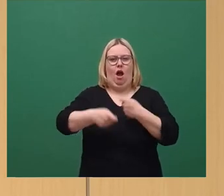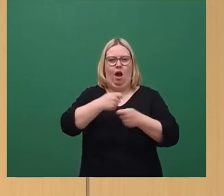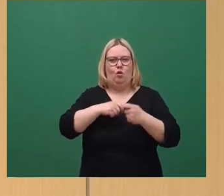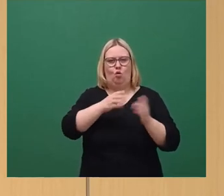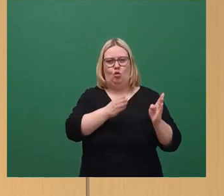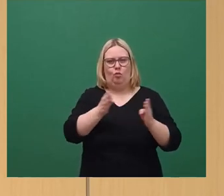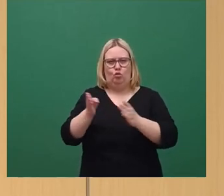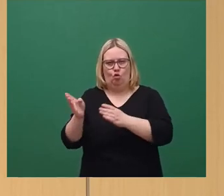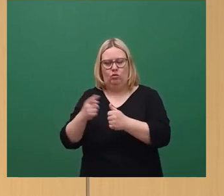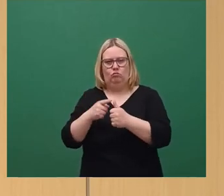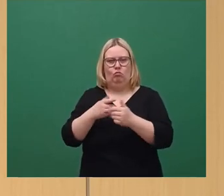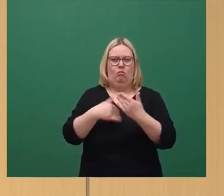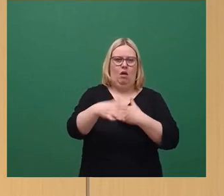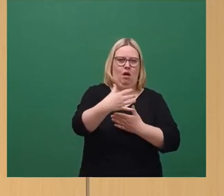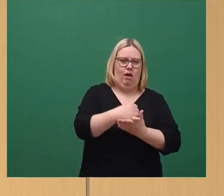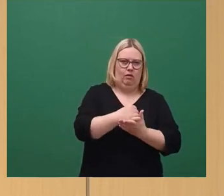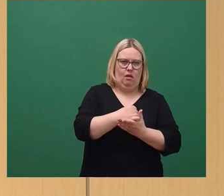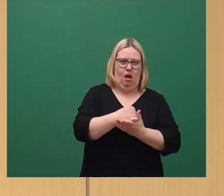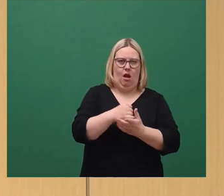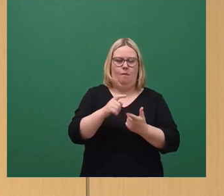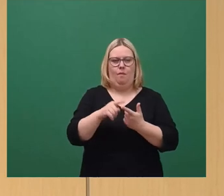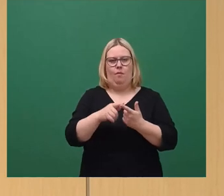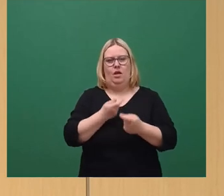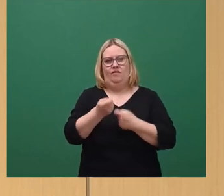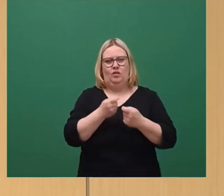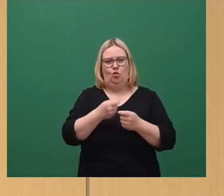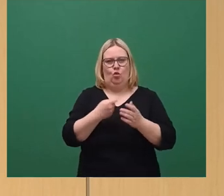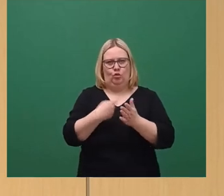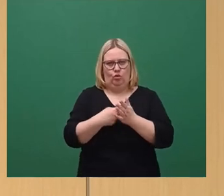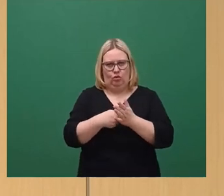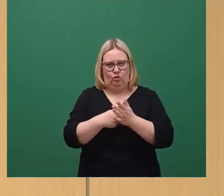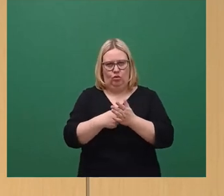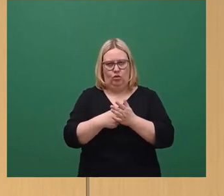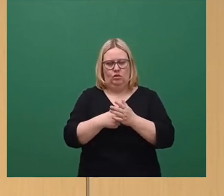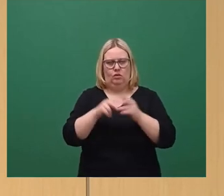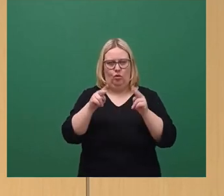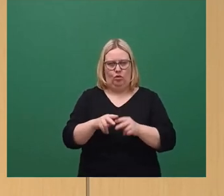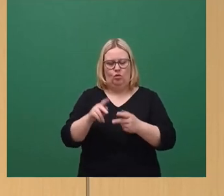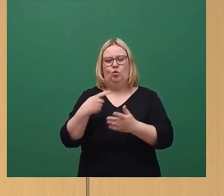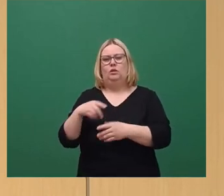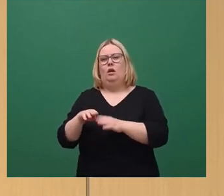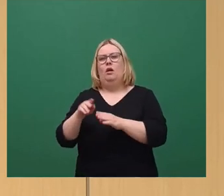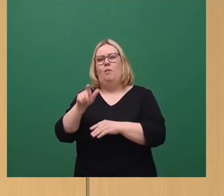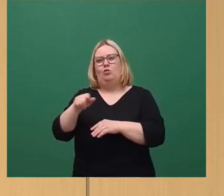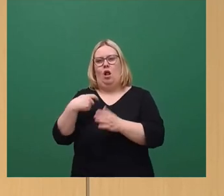mehr Einnahmen, die Kürzung von Investitionen und Angebot oder geringere Kosten, vor allen Dingen beim Personal.